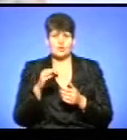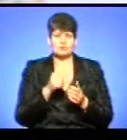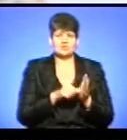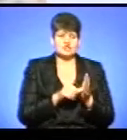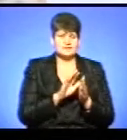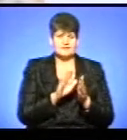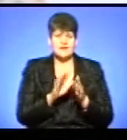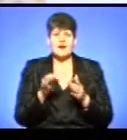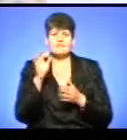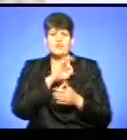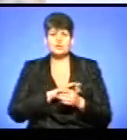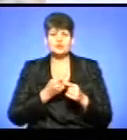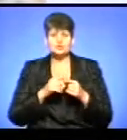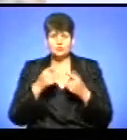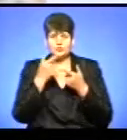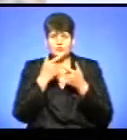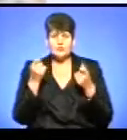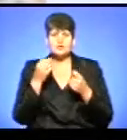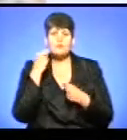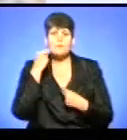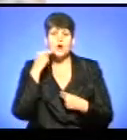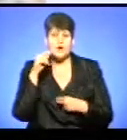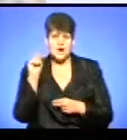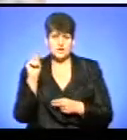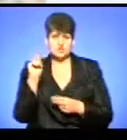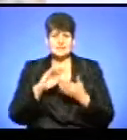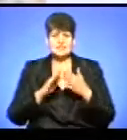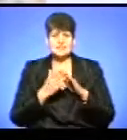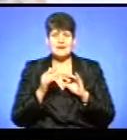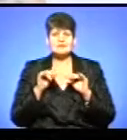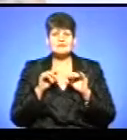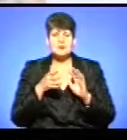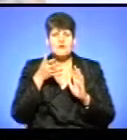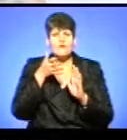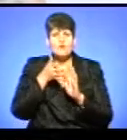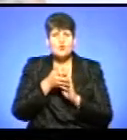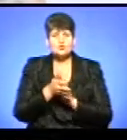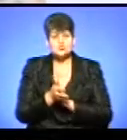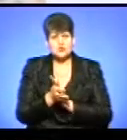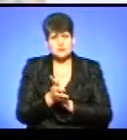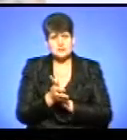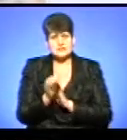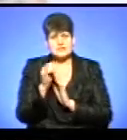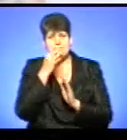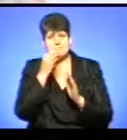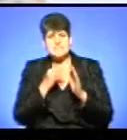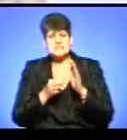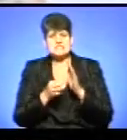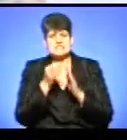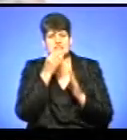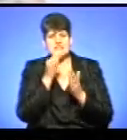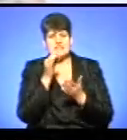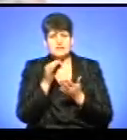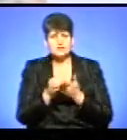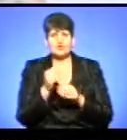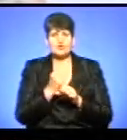а використати цю інформацію для того, щоб покращити стан справ у прозорості і підзвідності роботі